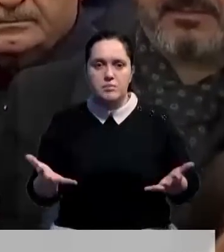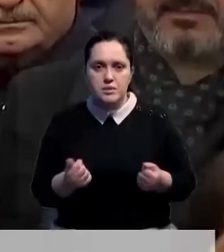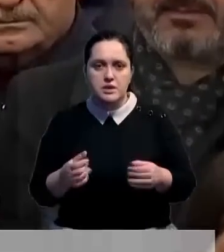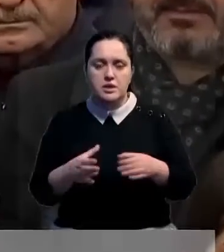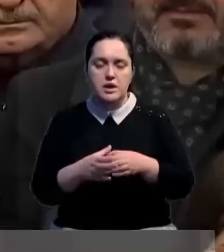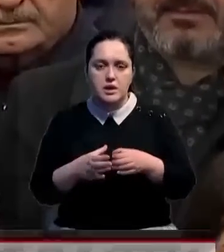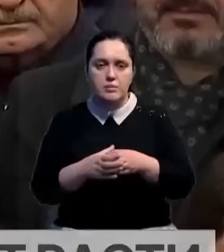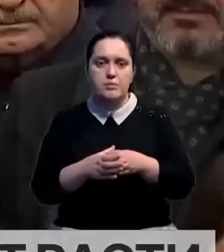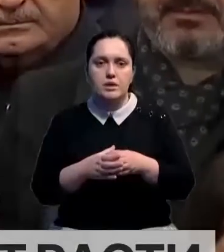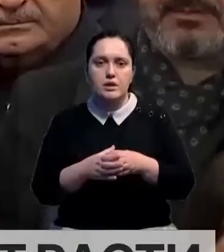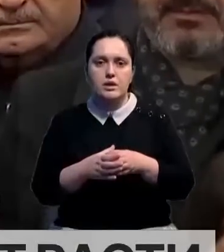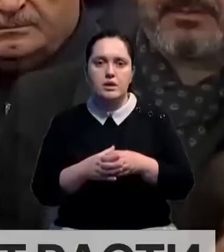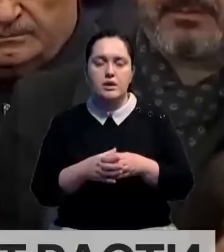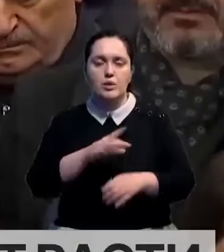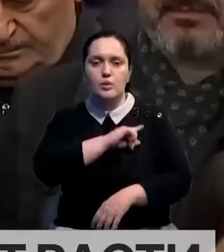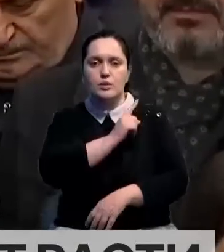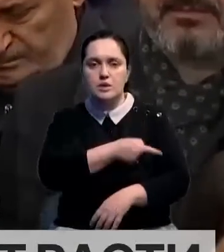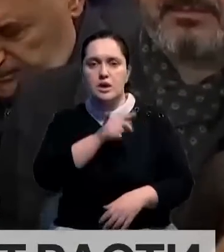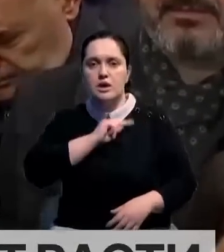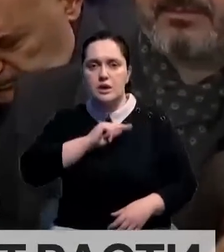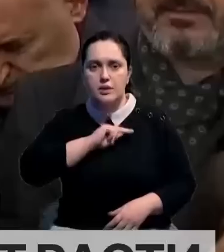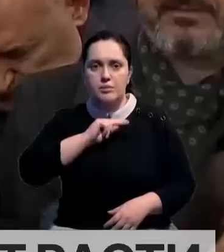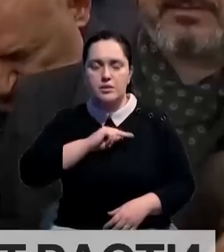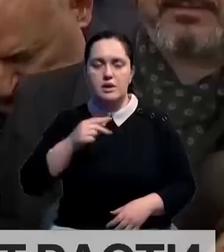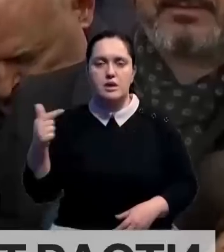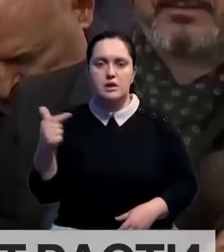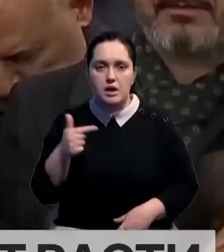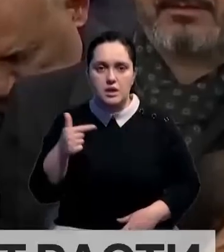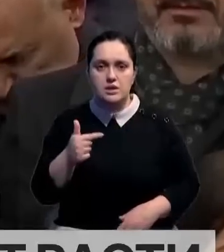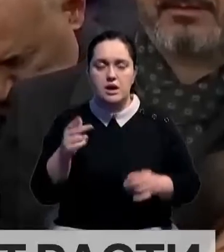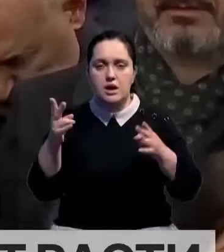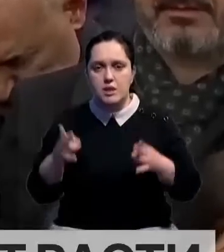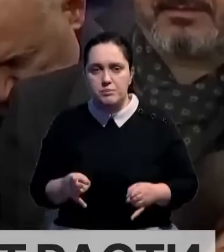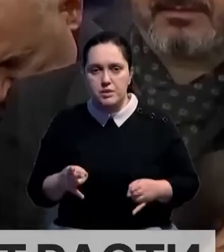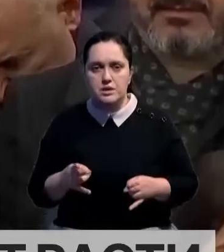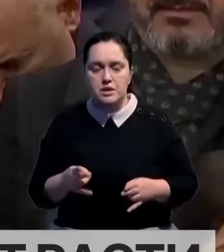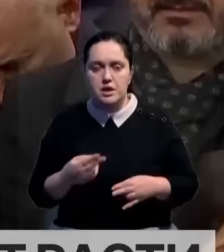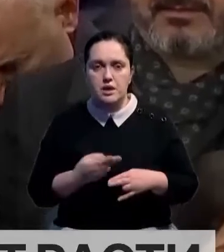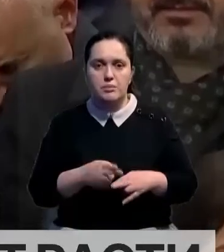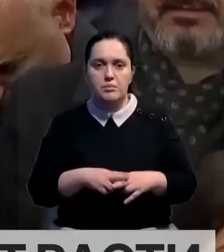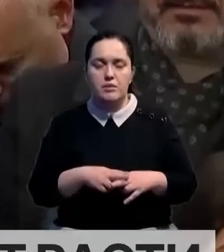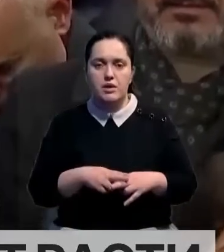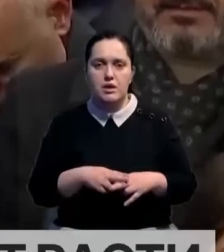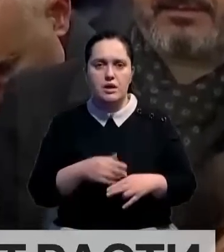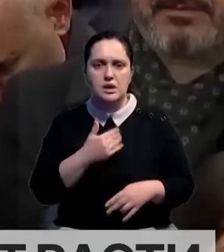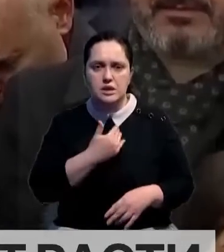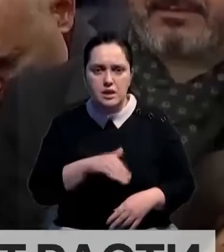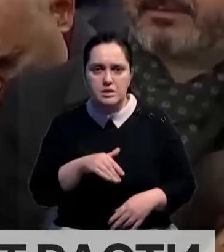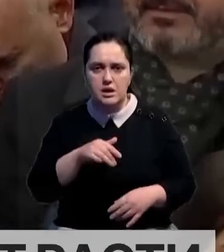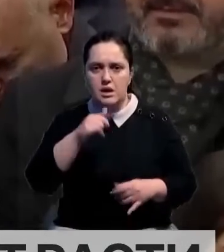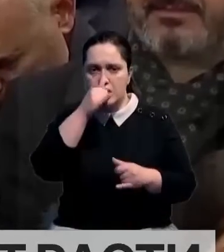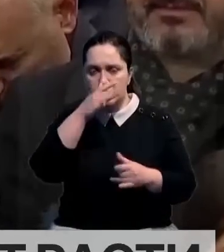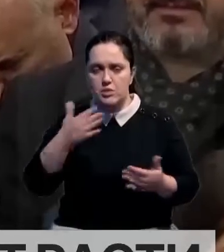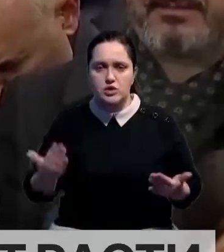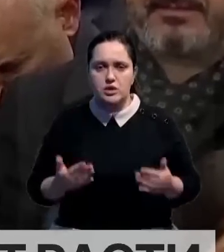команды продолжают усиленную работу. Отмечу, что граждан из пострадавших регионов, которые не хотят или не могут